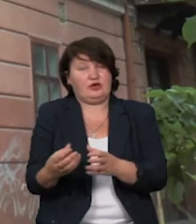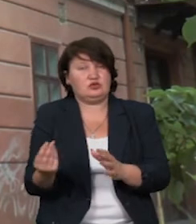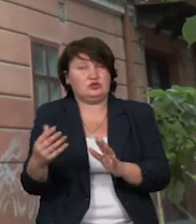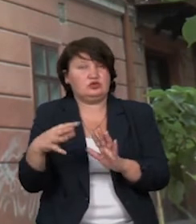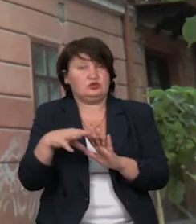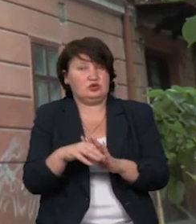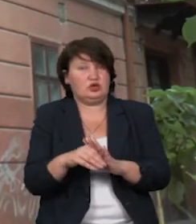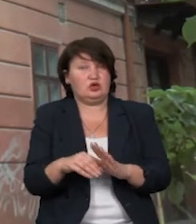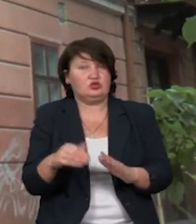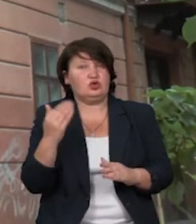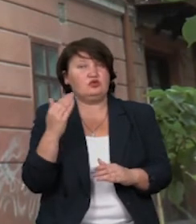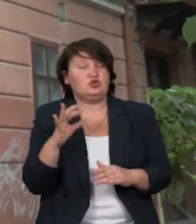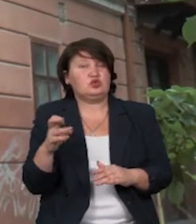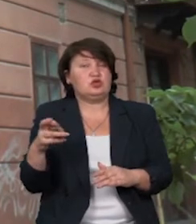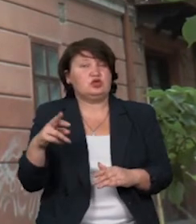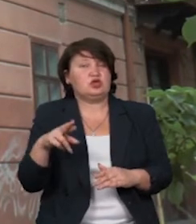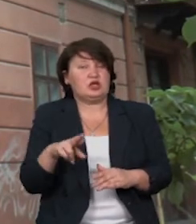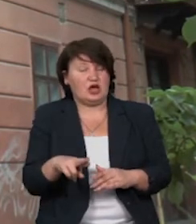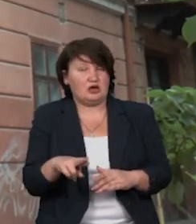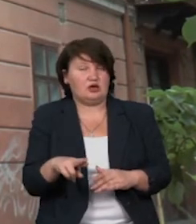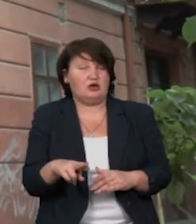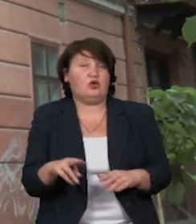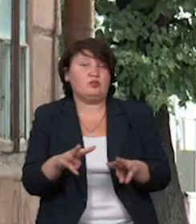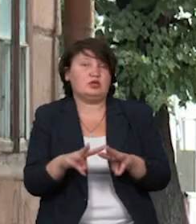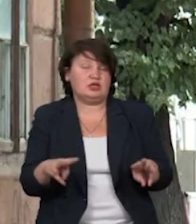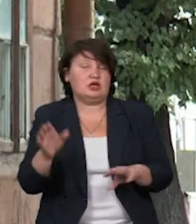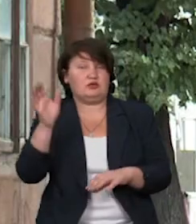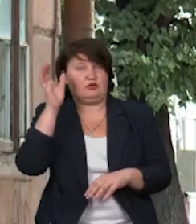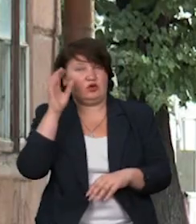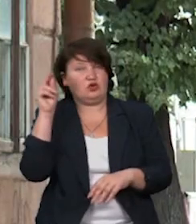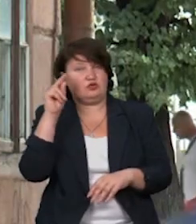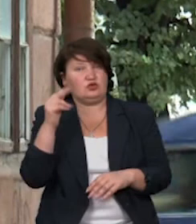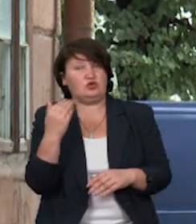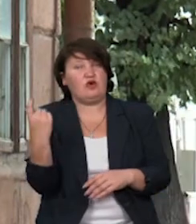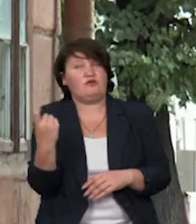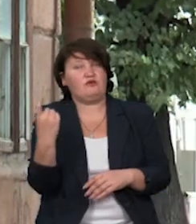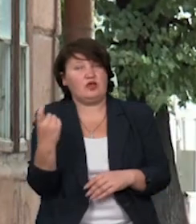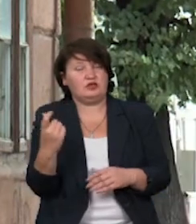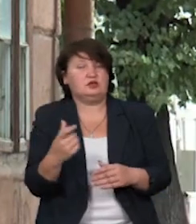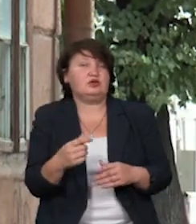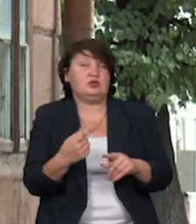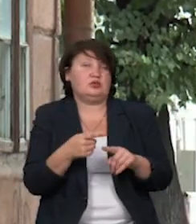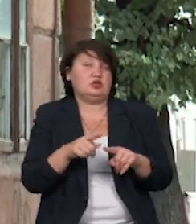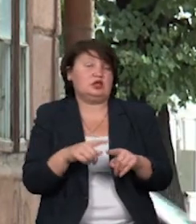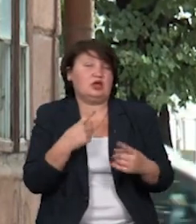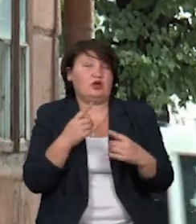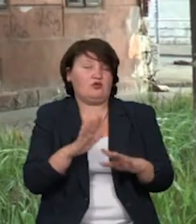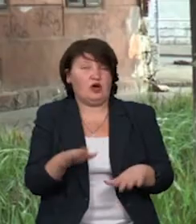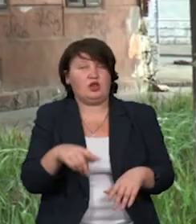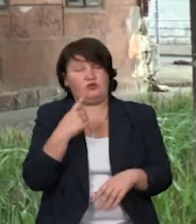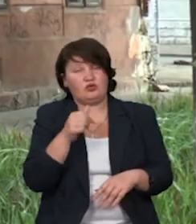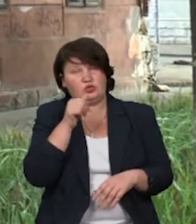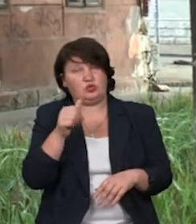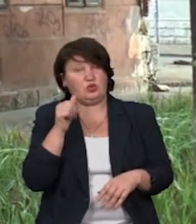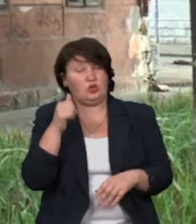відчуження цього будинку, то, за словами Ярослава Шенкарука, у Міністерстві освіти, що його властико про це мова не йде. Водночас розповідає, що минулого року